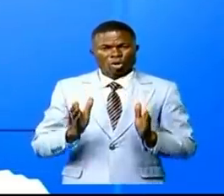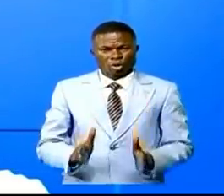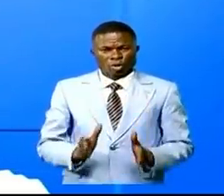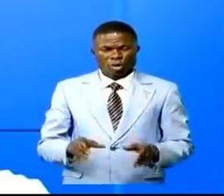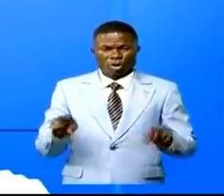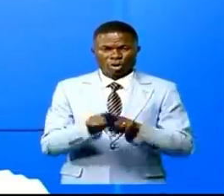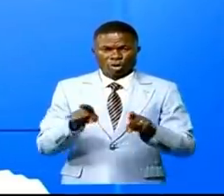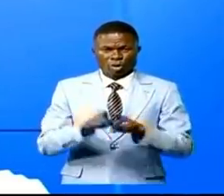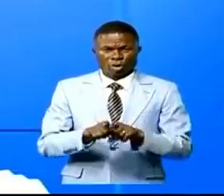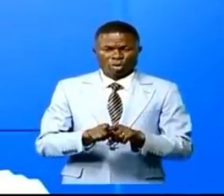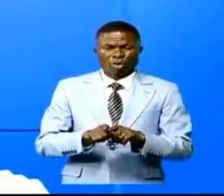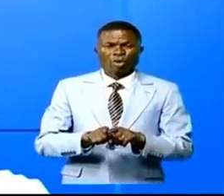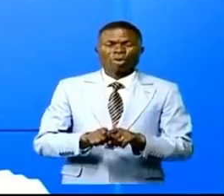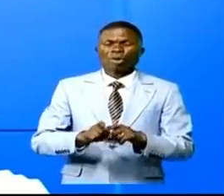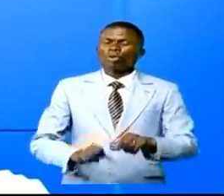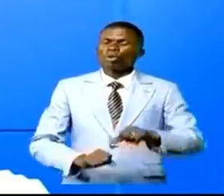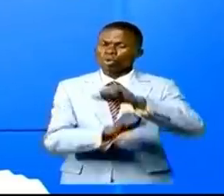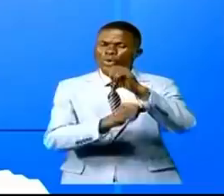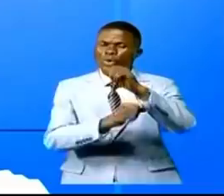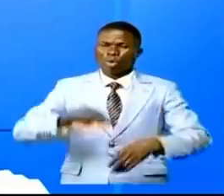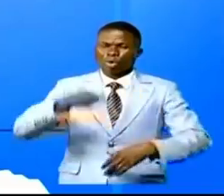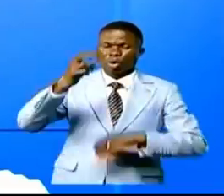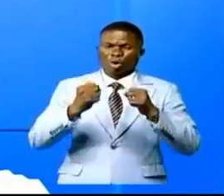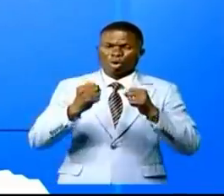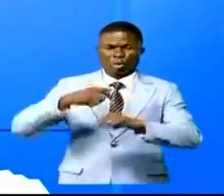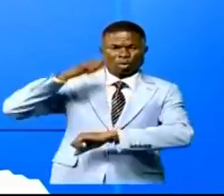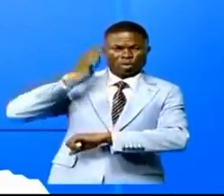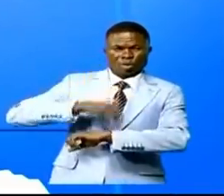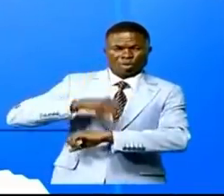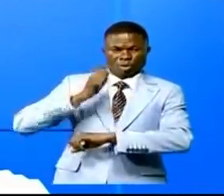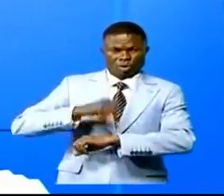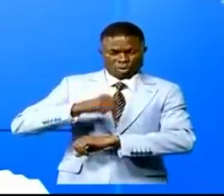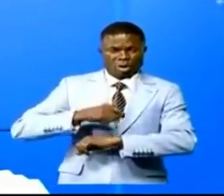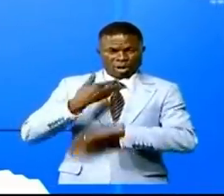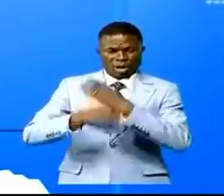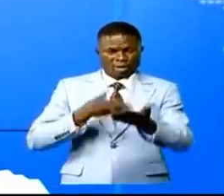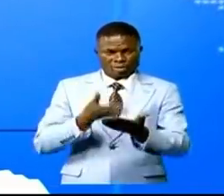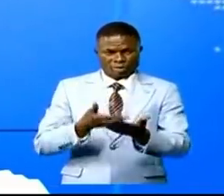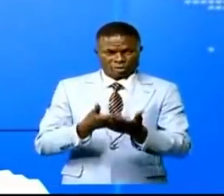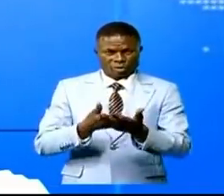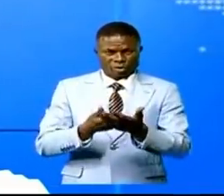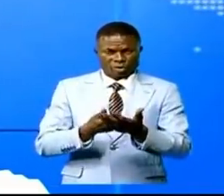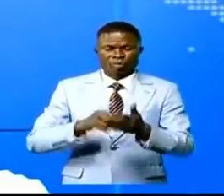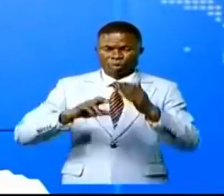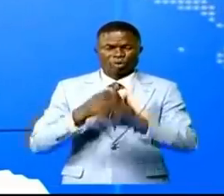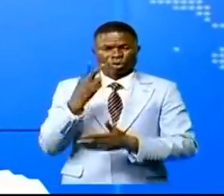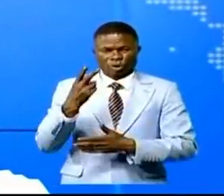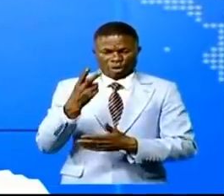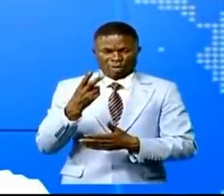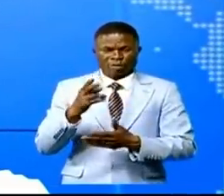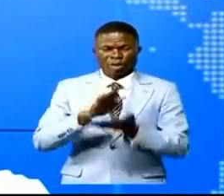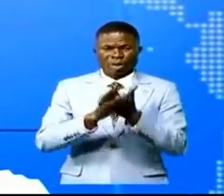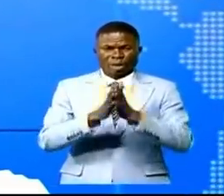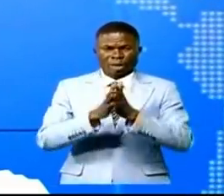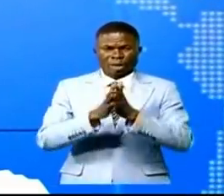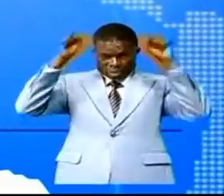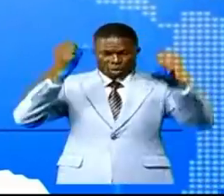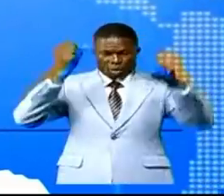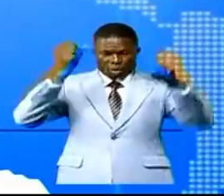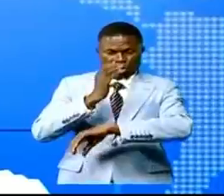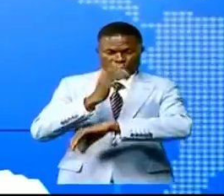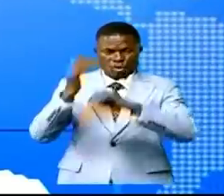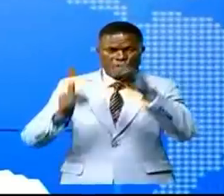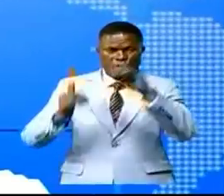tant que l'un des pilastres du pouvoir judiciaire dont il a, à deux reprises, présidé le Conseil supérieur de la